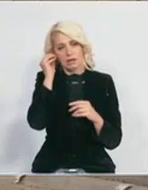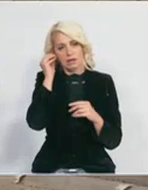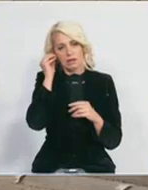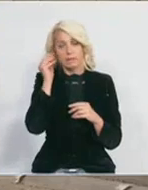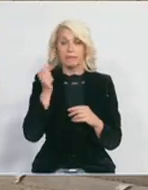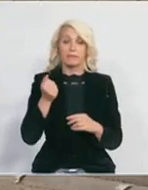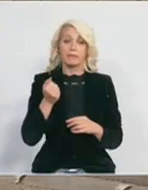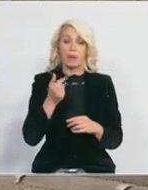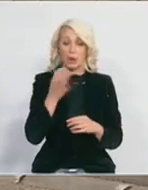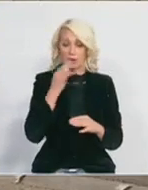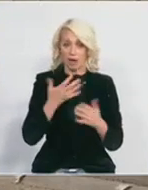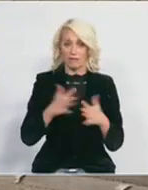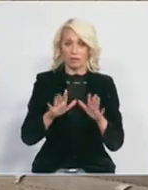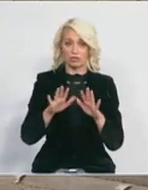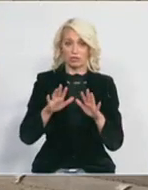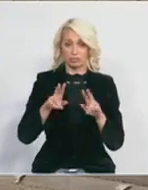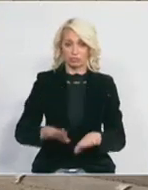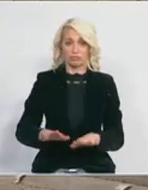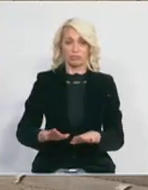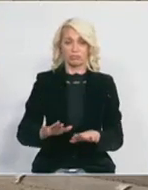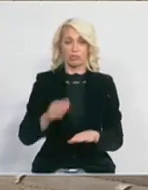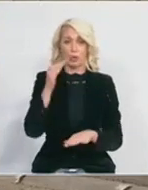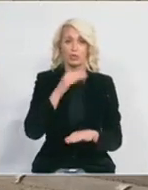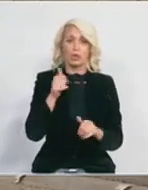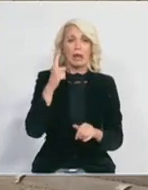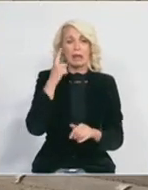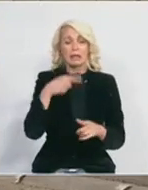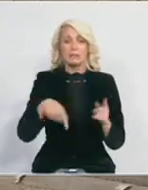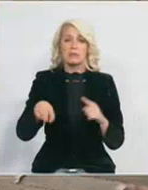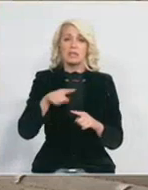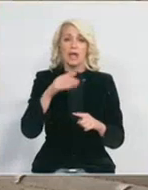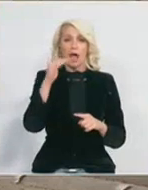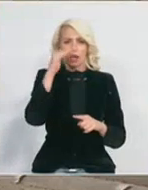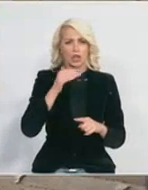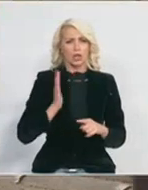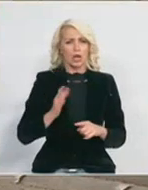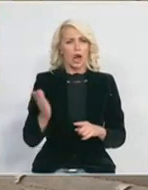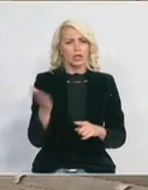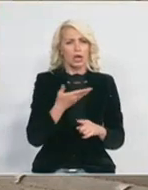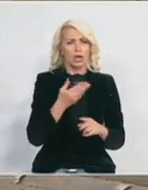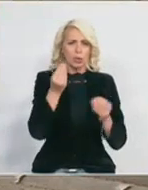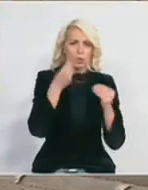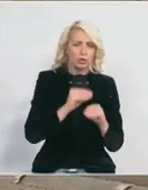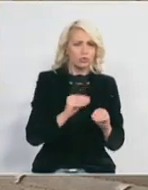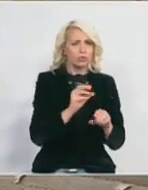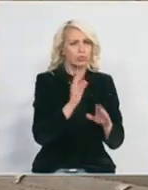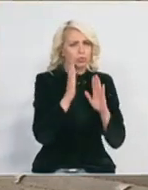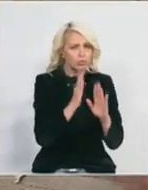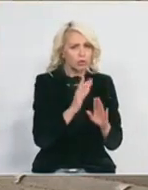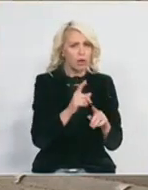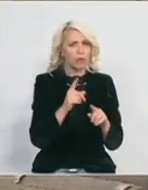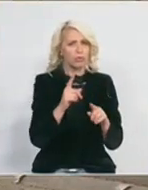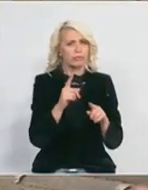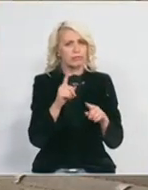Nekoliko dana ste ovdje u Nišu, da li imate utisak da Niš lije poštuju ograničenja, kretenja i svega ostalog,